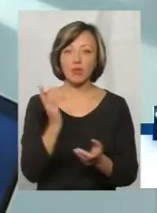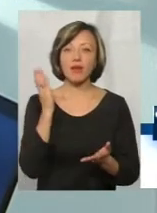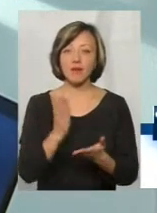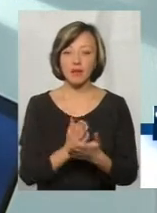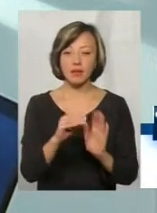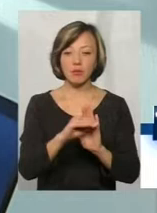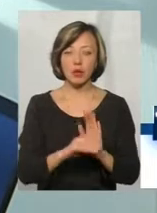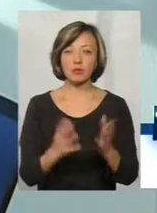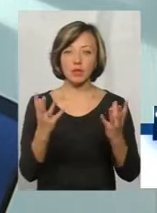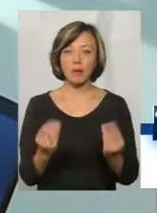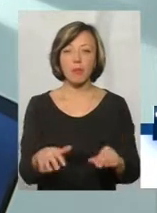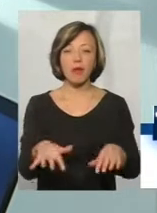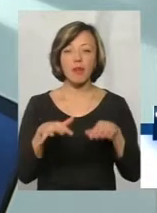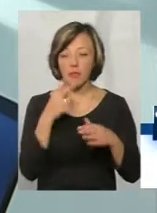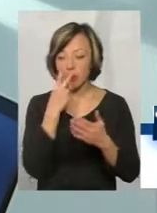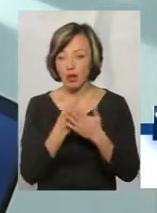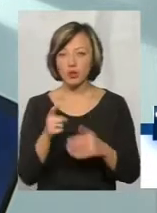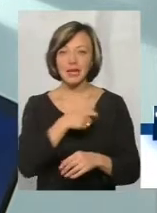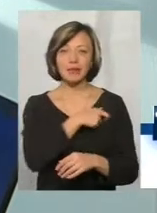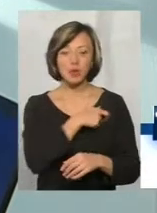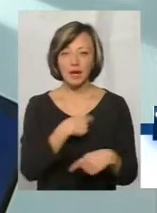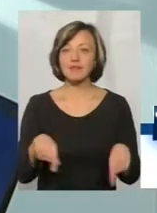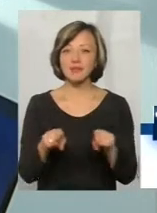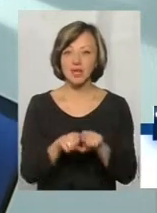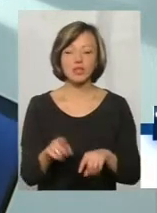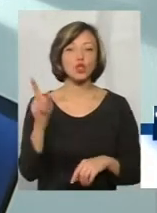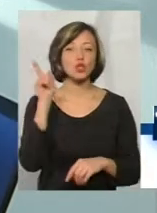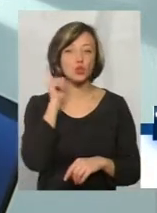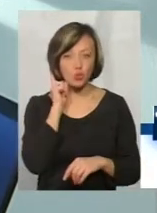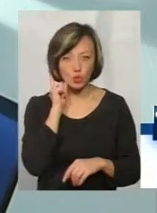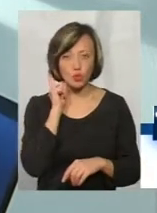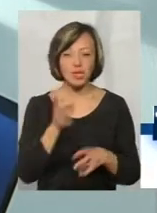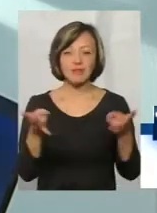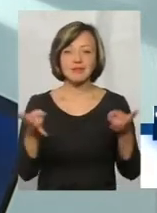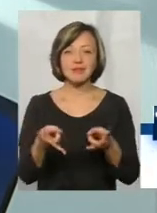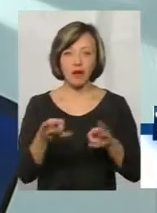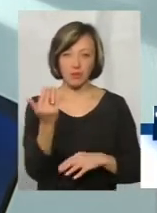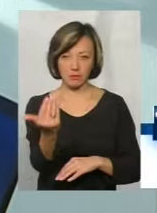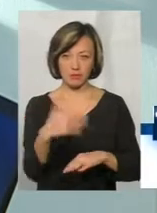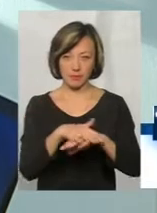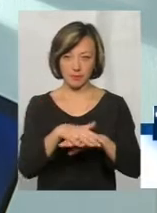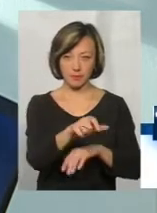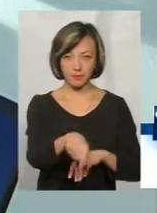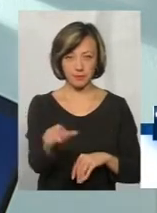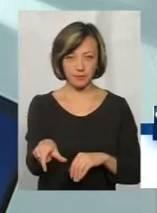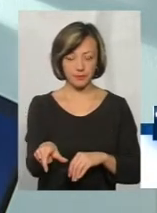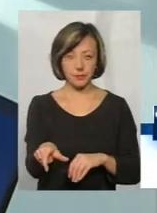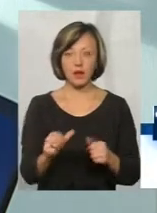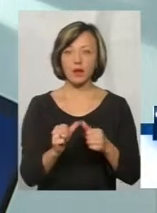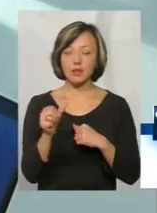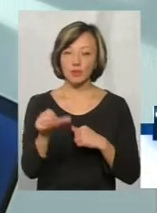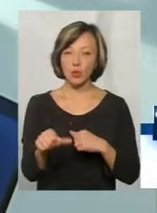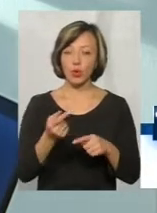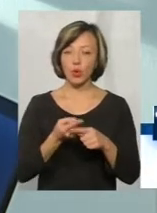денному парламенту, вказує на те, що депутати все-таки чують запит з боку суспільства. Крім того,